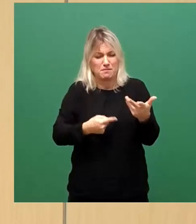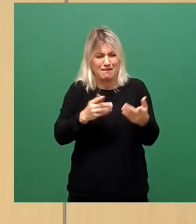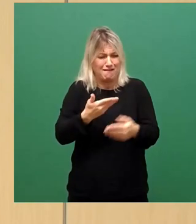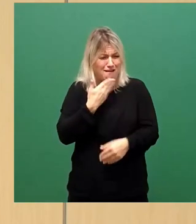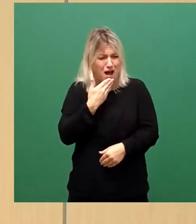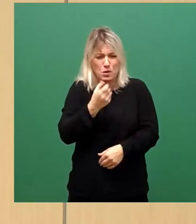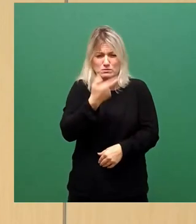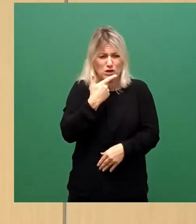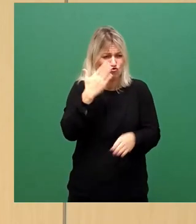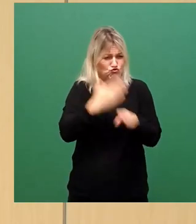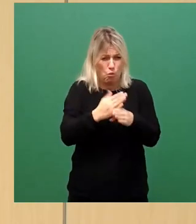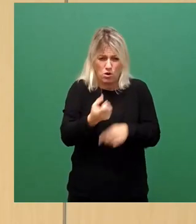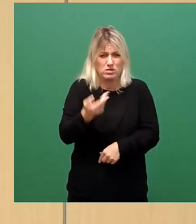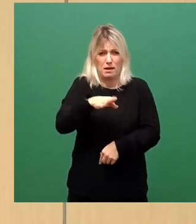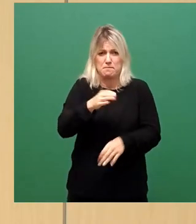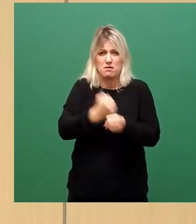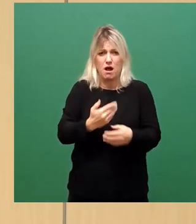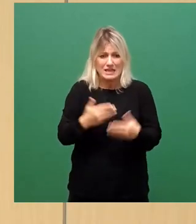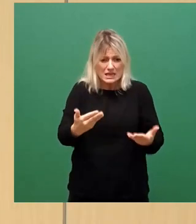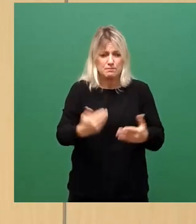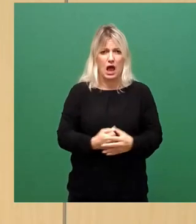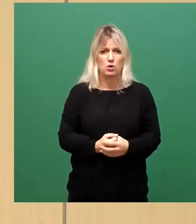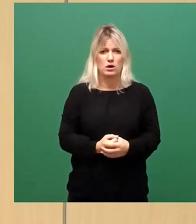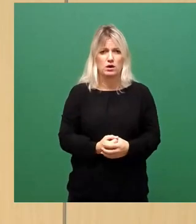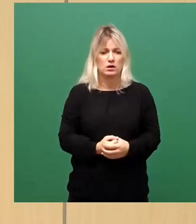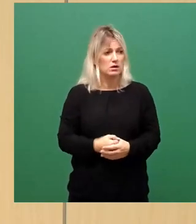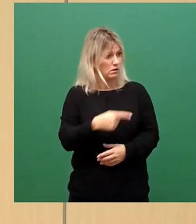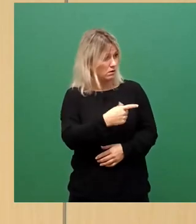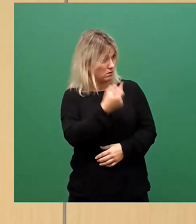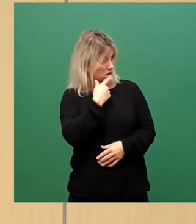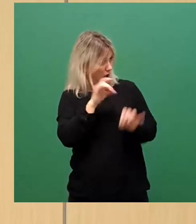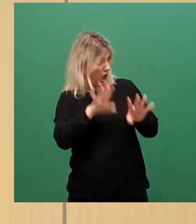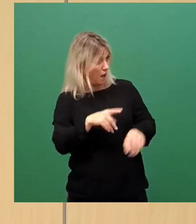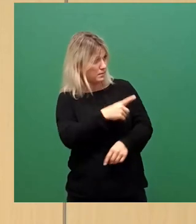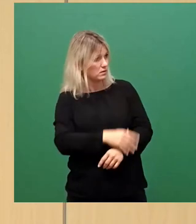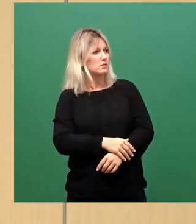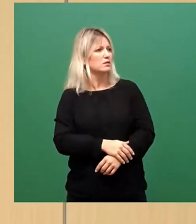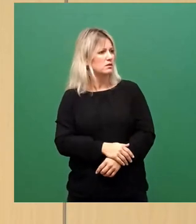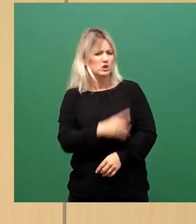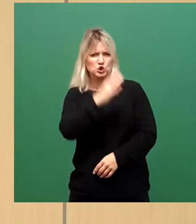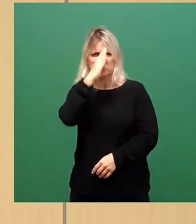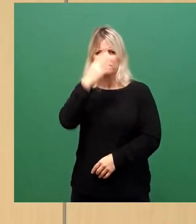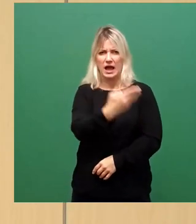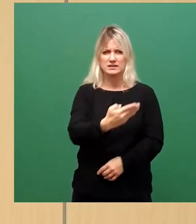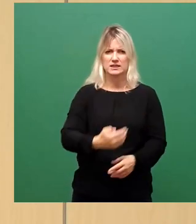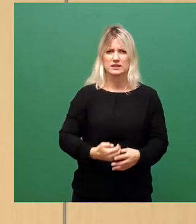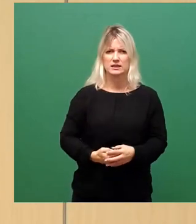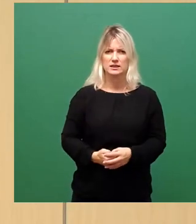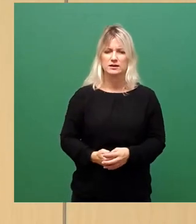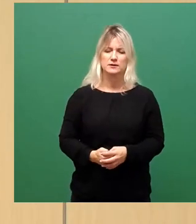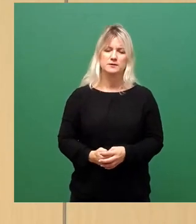sterben. Nehmen Sie das dann nicht ein. Was für ein Schwachsinn wird hier erzählt, meine Damen und Herren.